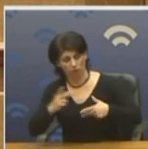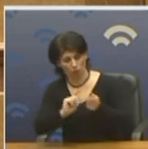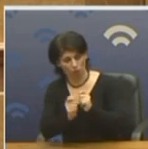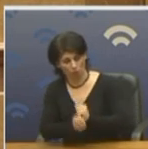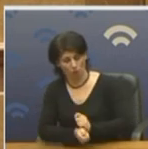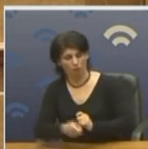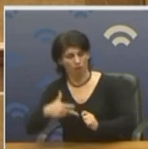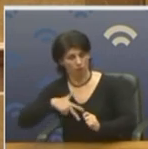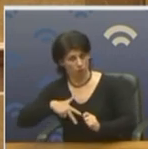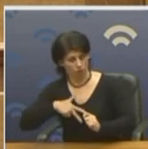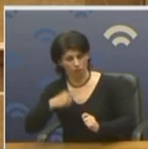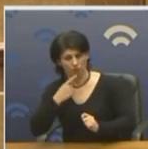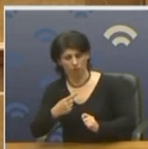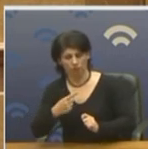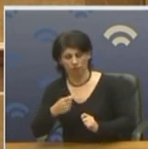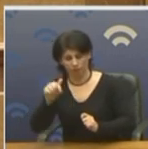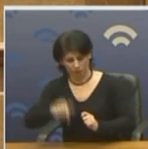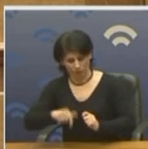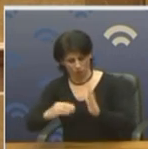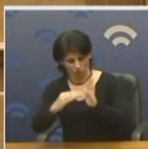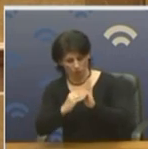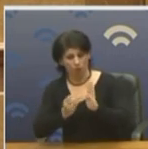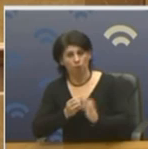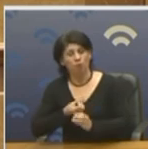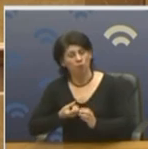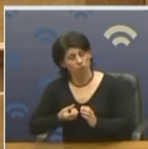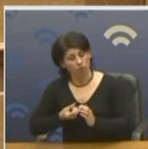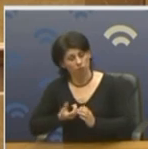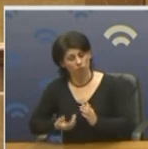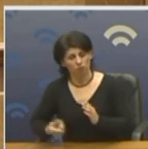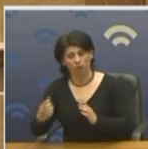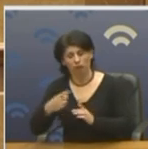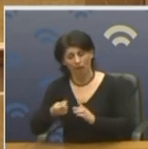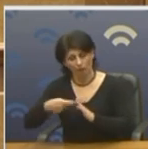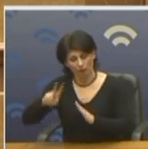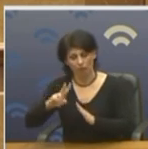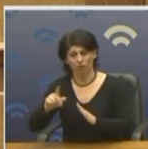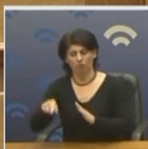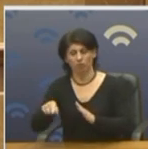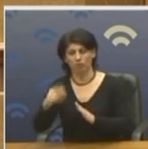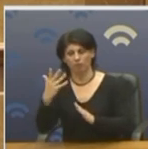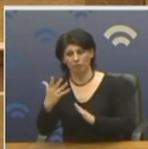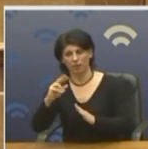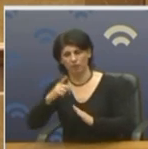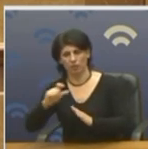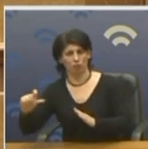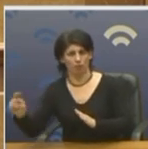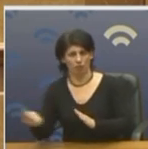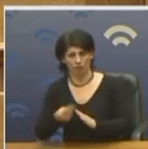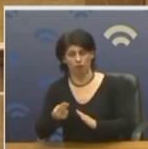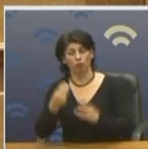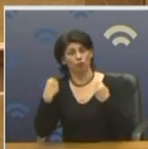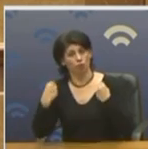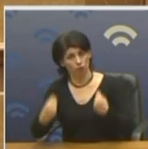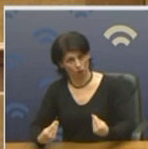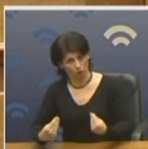λέει λοιπόν με τη διάταξη του παρόντος άρθρου προτείνεται αύξηση με συγκροματικό προϋπολογισμό κατά 5 δις εκατομμυρί ευρώ. Πολύ ωραία.